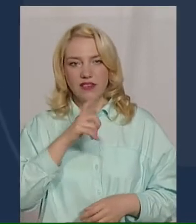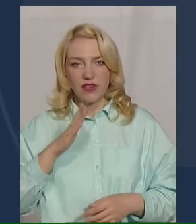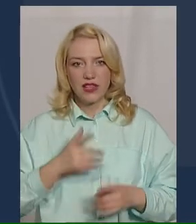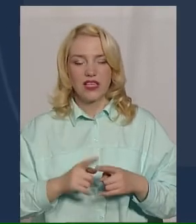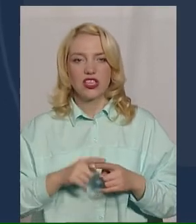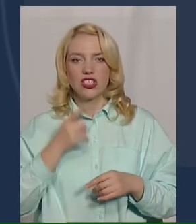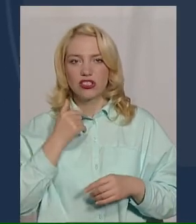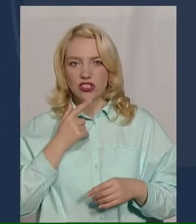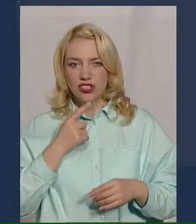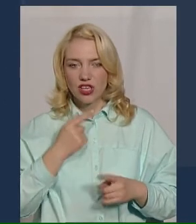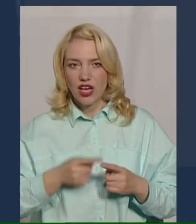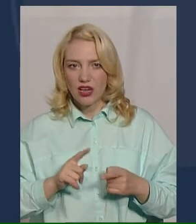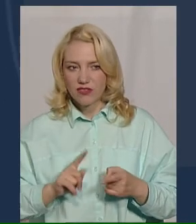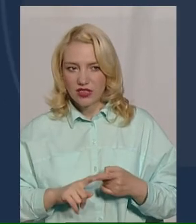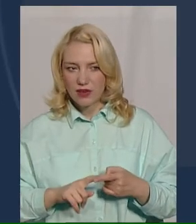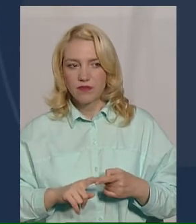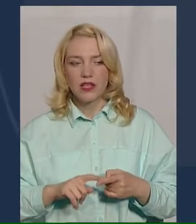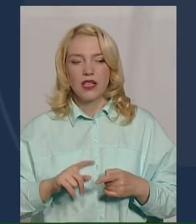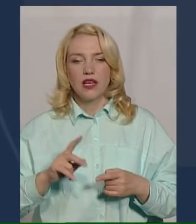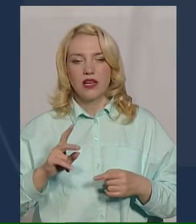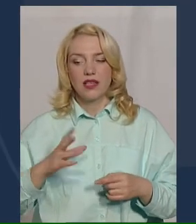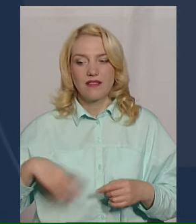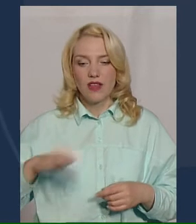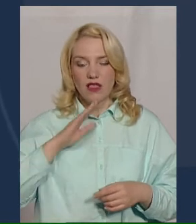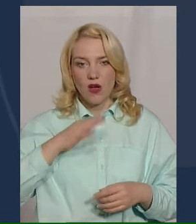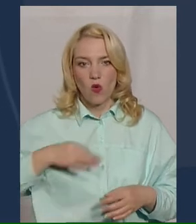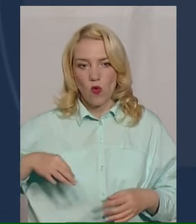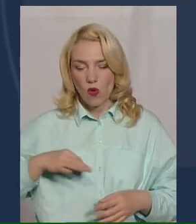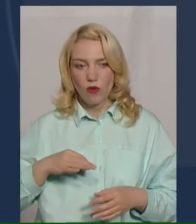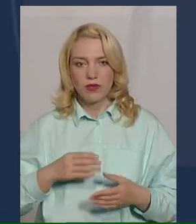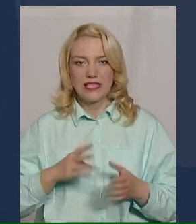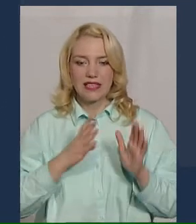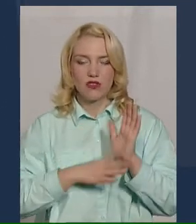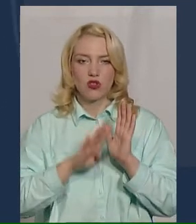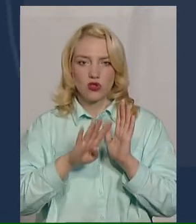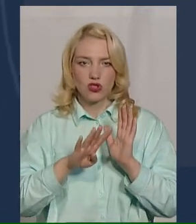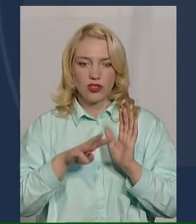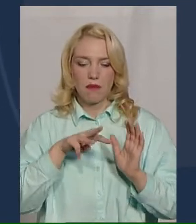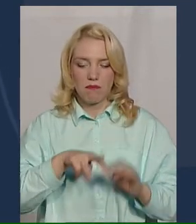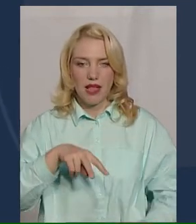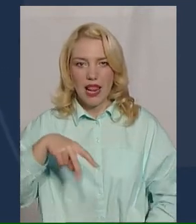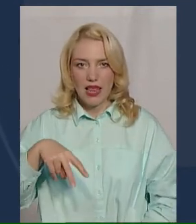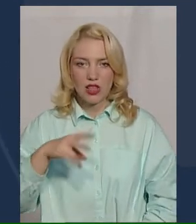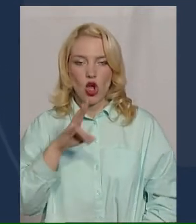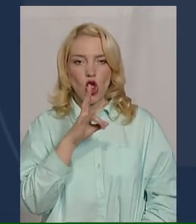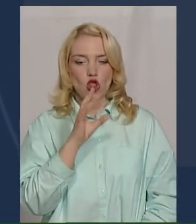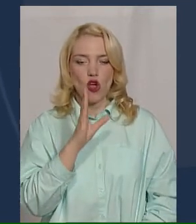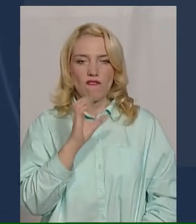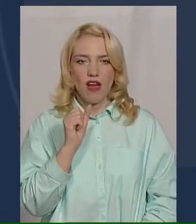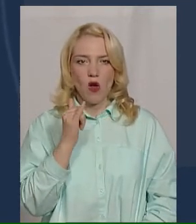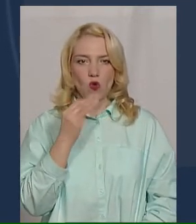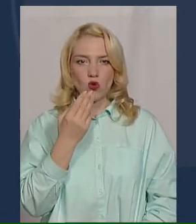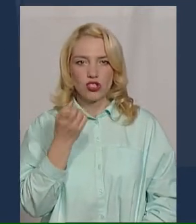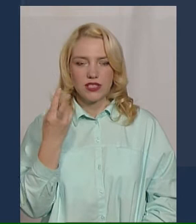червня кількість опадів, що відмічалась в Меликостанських області, складає від 94 мільмацій у Новій Ушусі до